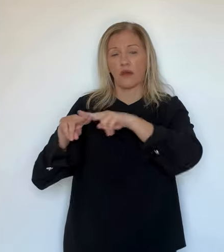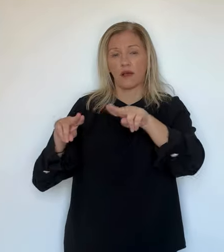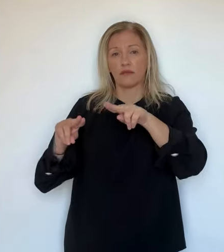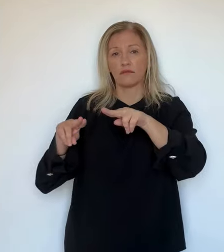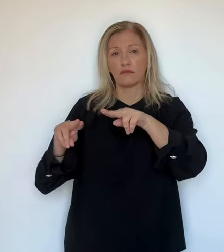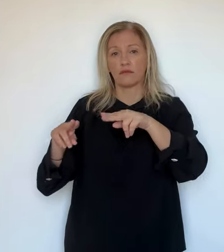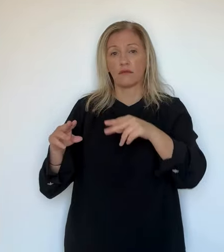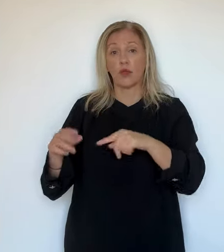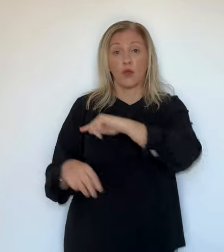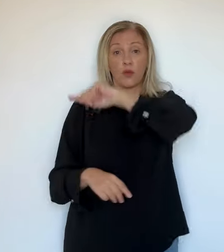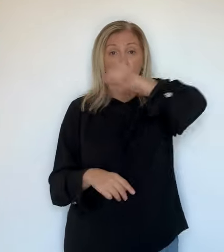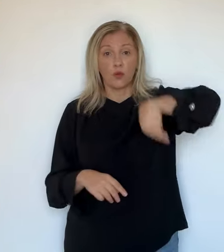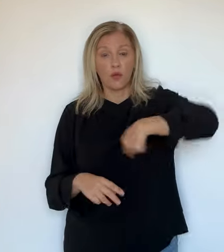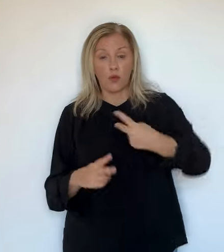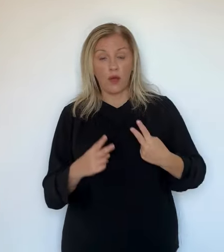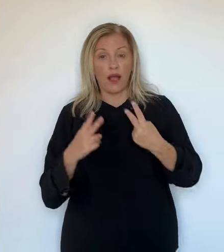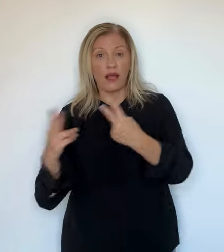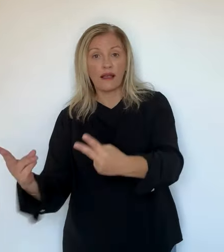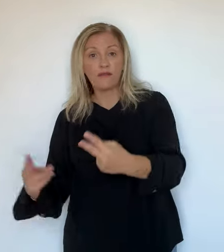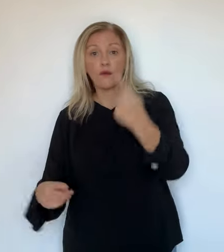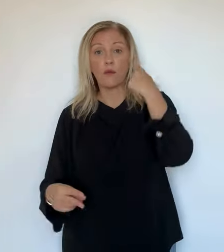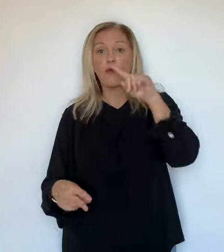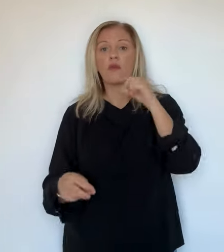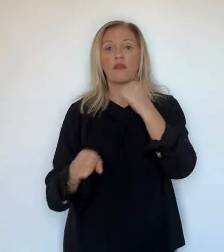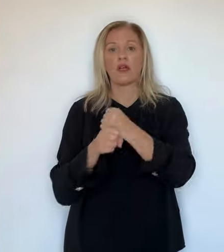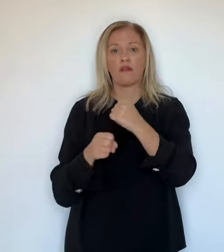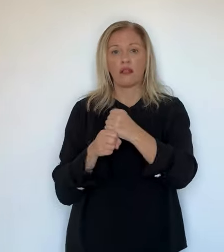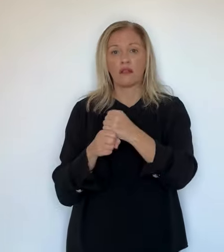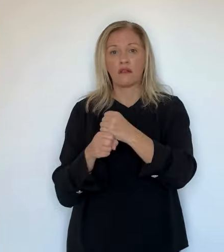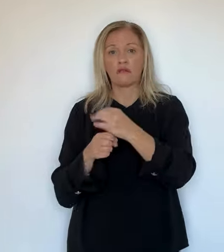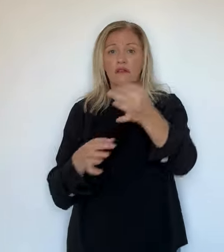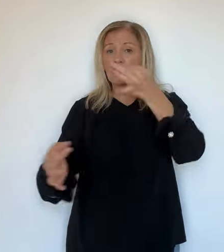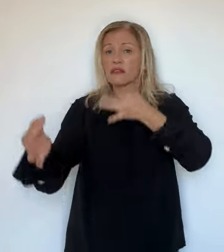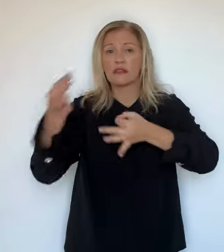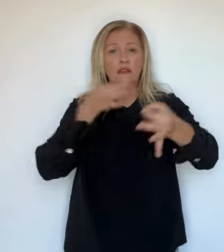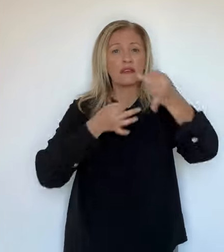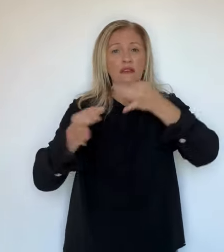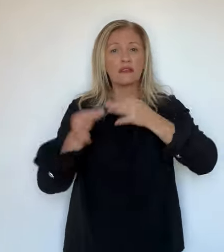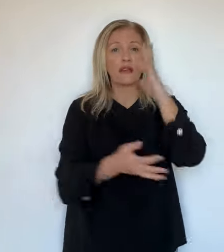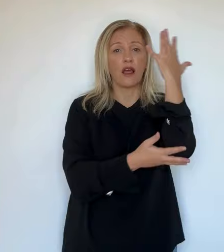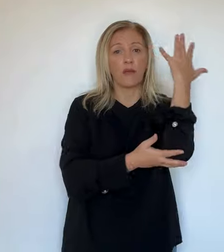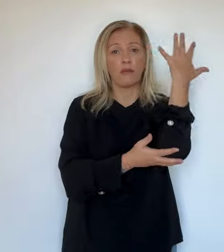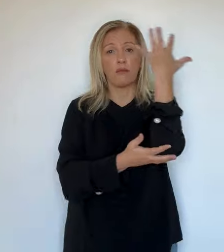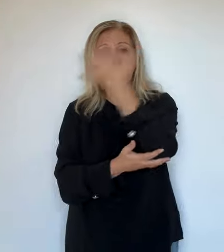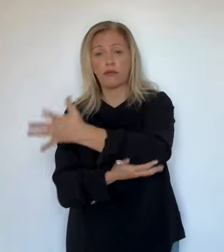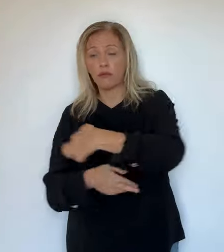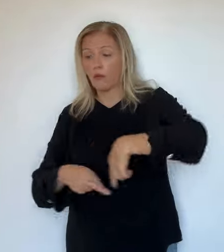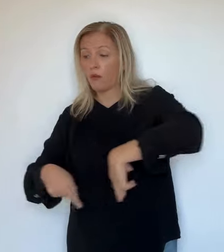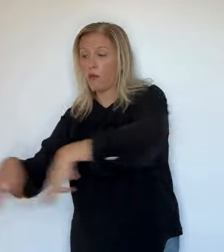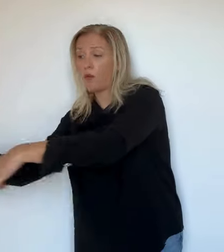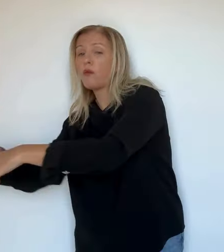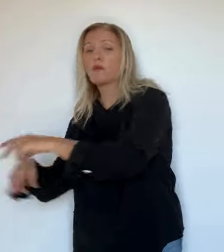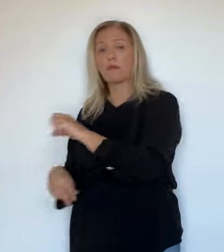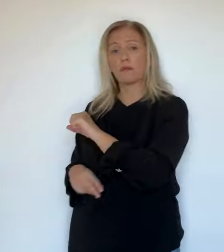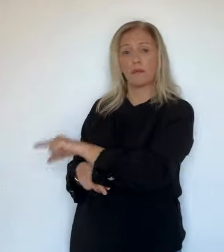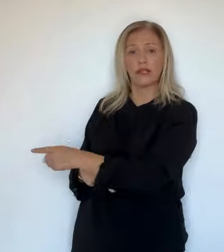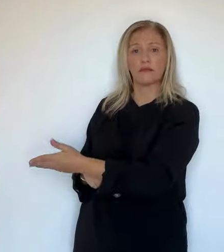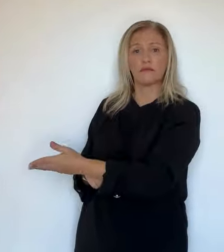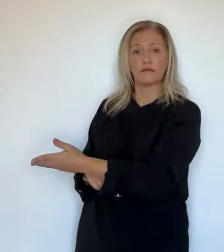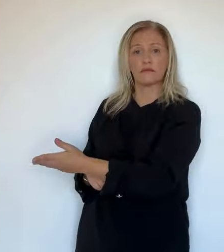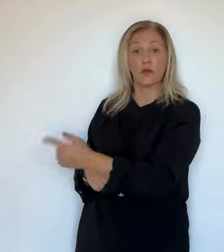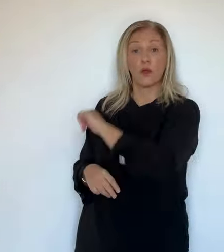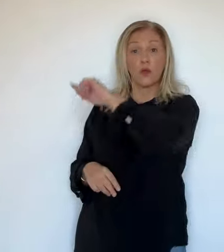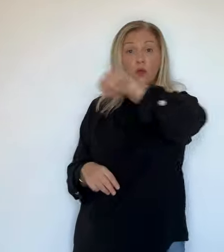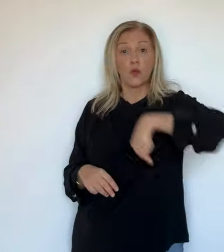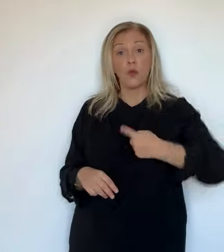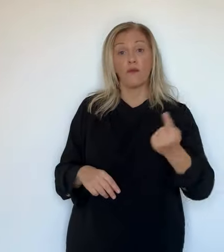tombé sur la ligne droite de Mirôme. Et du coup, de suite, avec les collègues, on est venu pour évacuer. Mais vu que ça